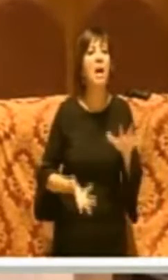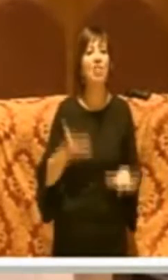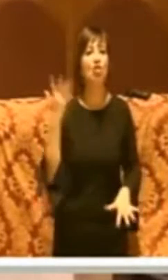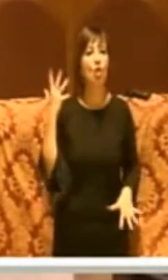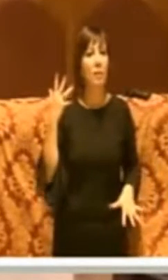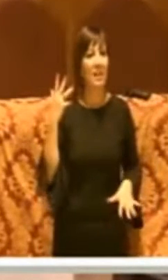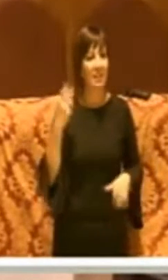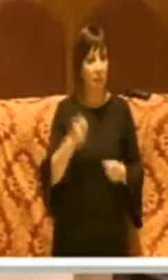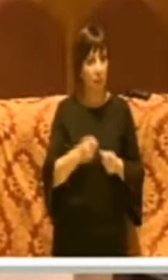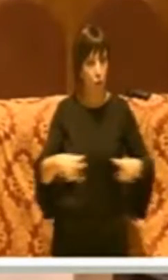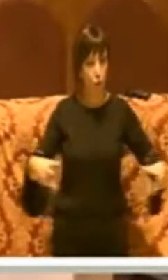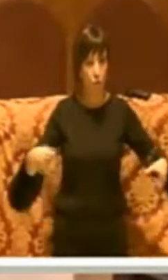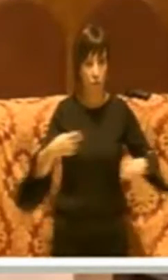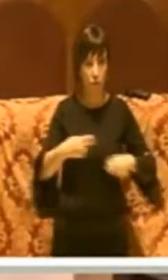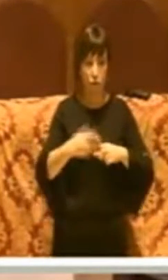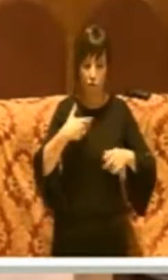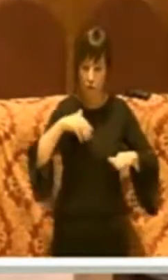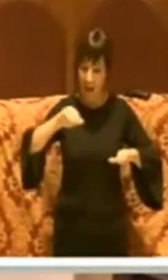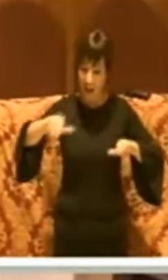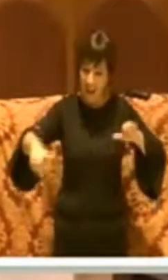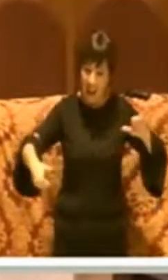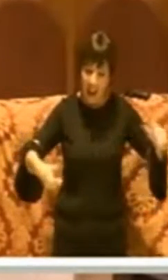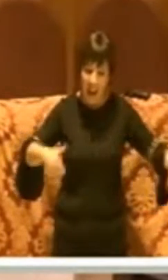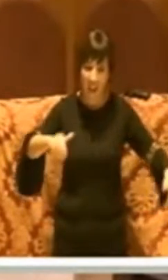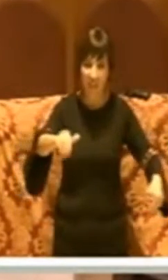Roma è costruita sulle cavità